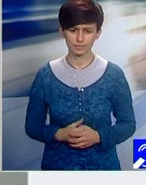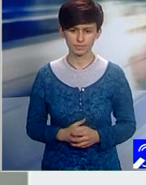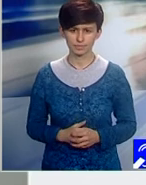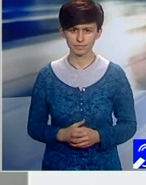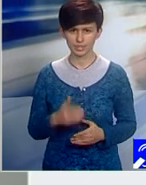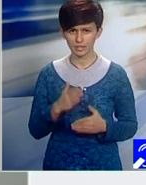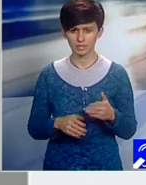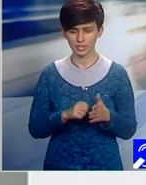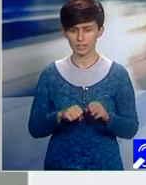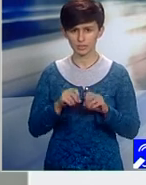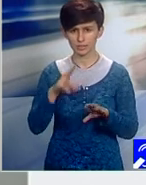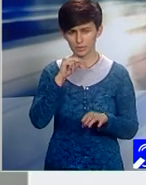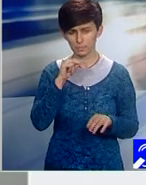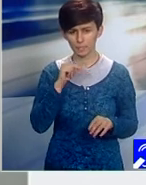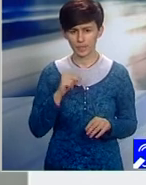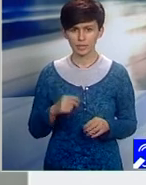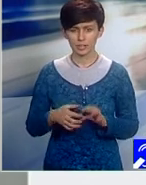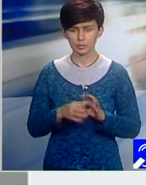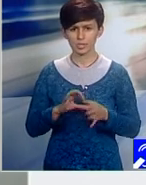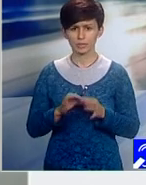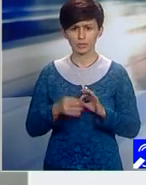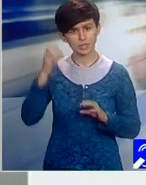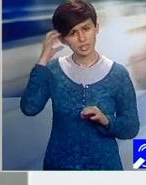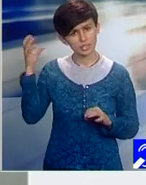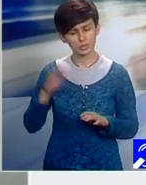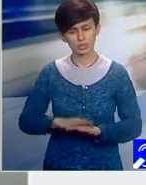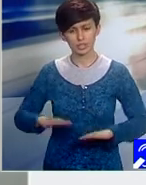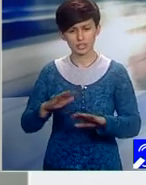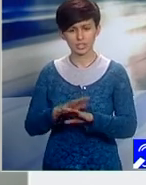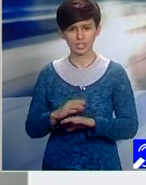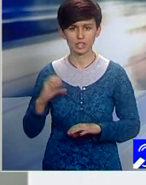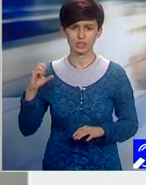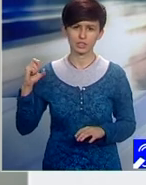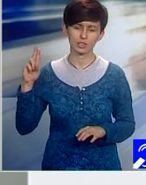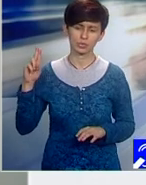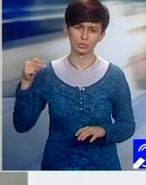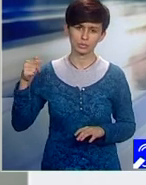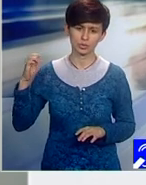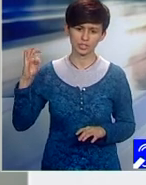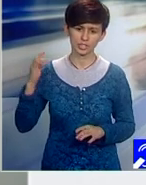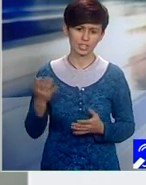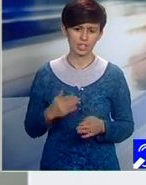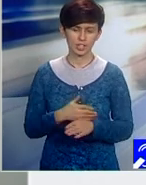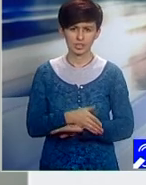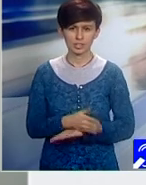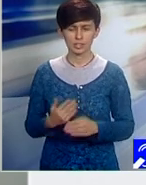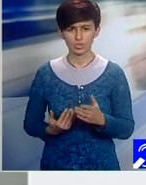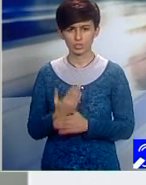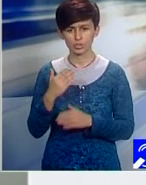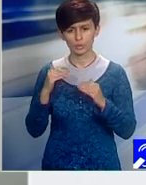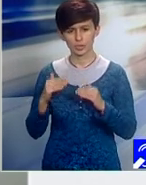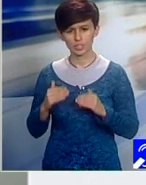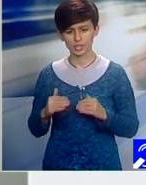În finalul emisiunii vorbim despre Olimpiada de Cultură Generală Cuget, care intră într-o nouă etapă. Alături de noi se află acum